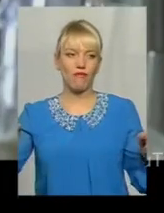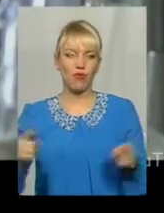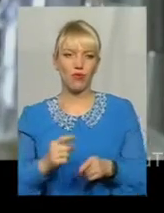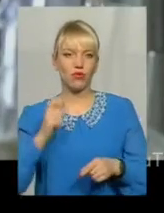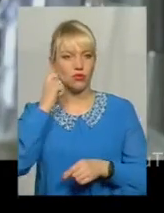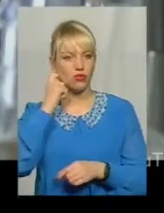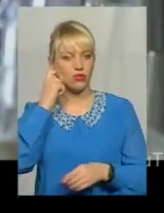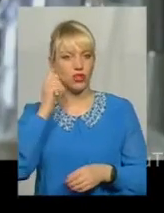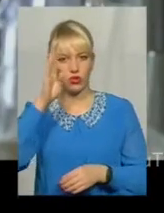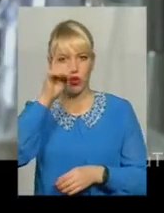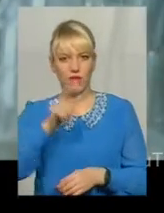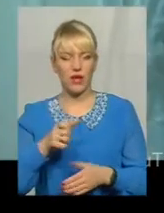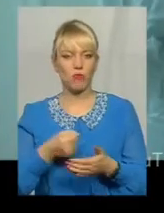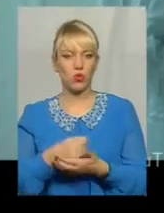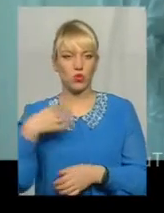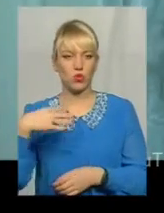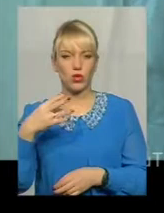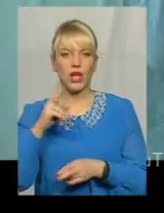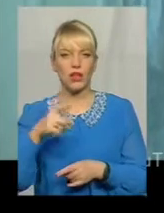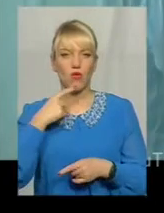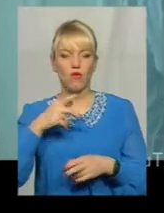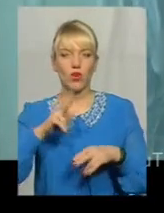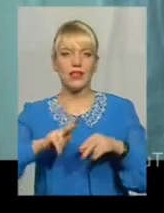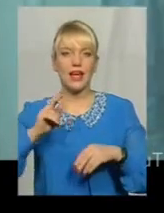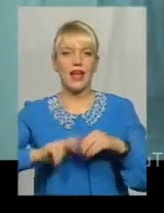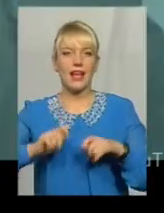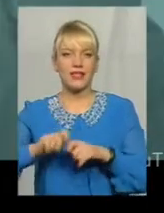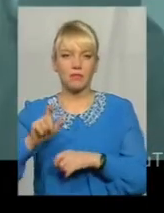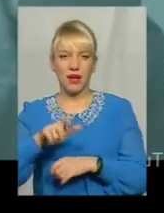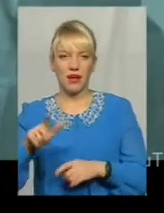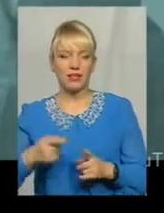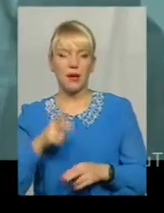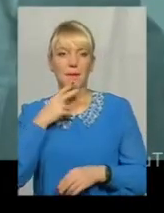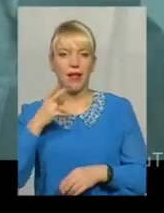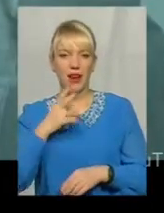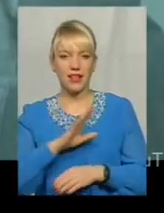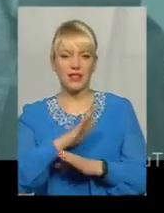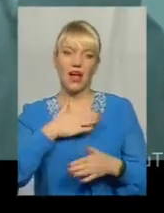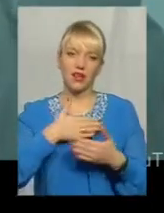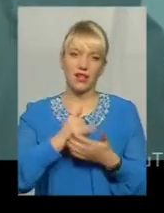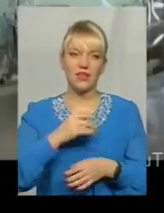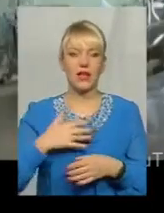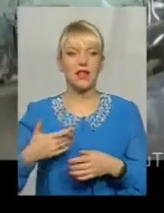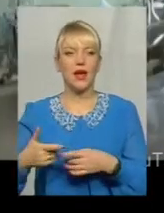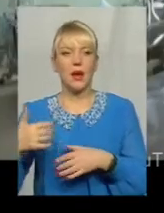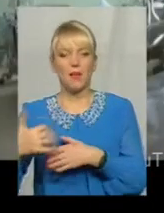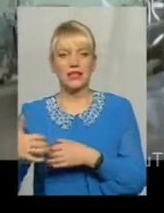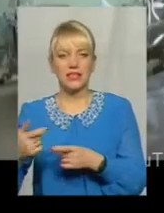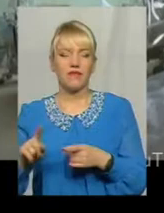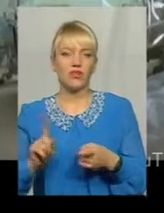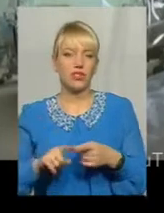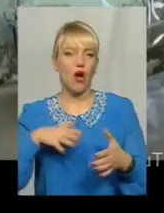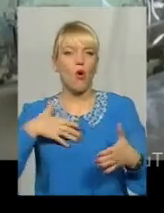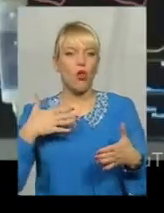чоловікам до 40 Як зауважують експерти, паління, причому не тільки активне, а й пасивне, це головний фактор